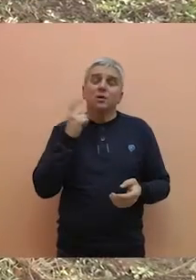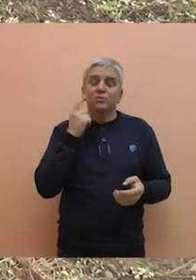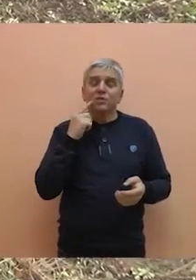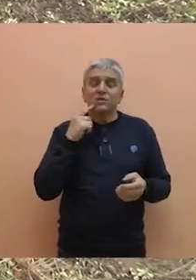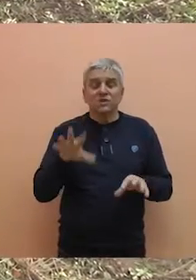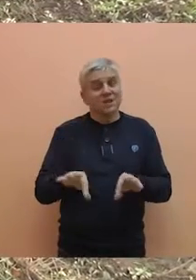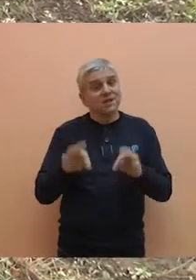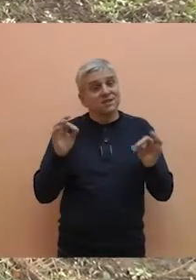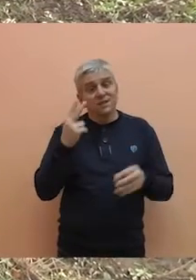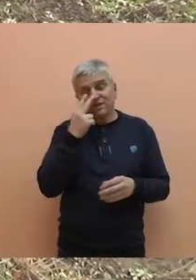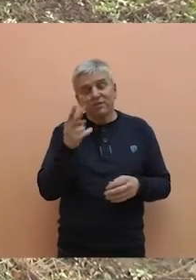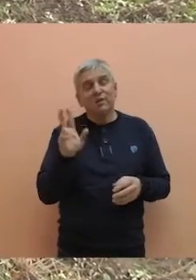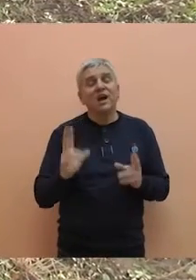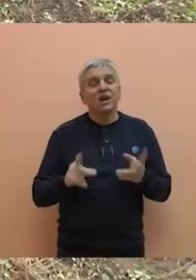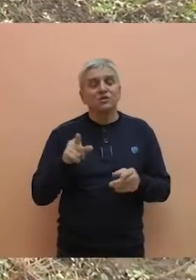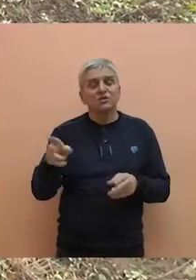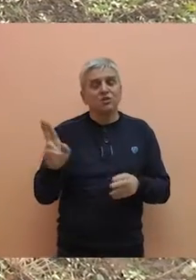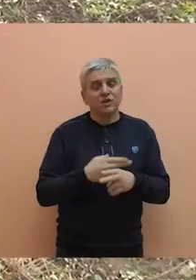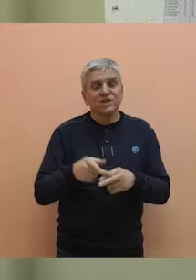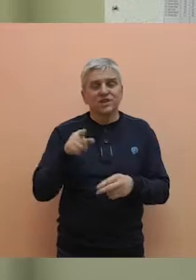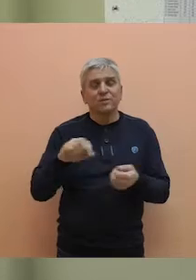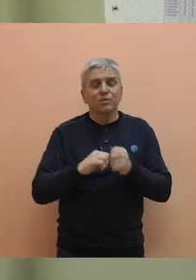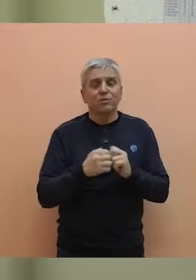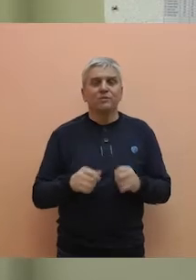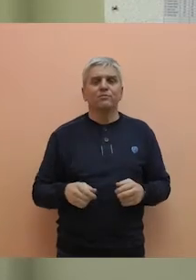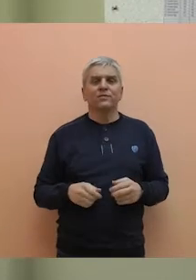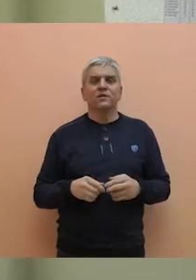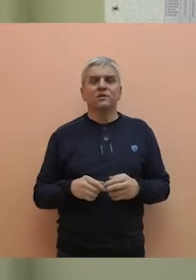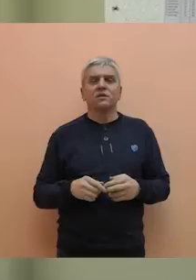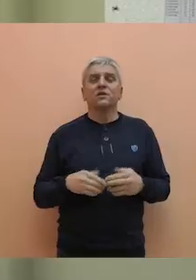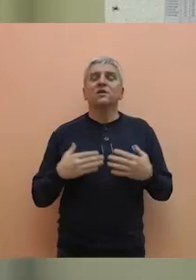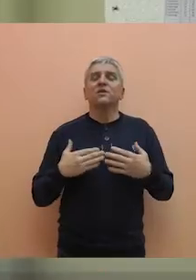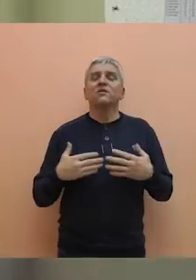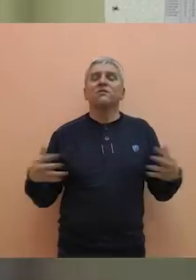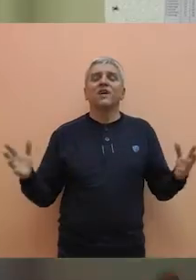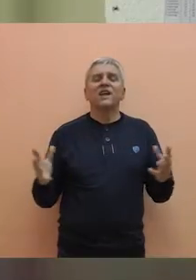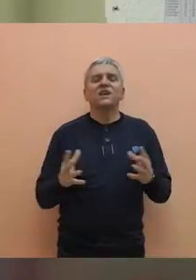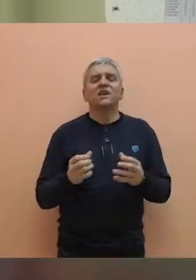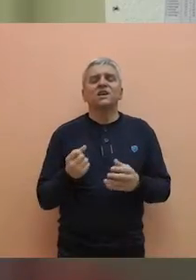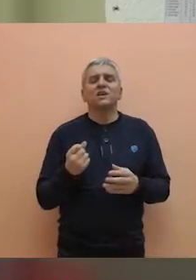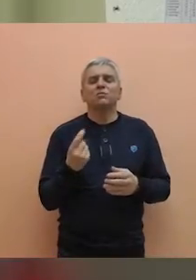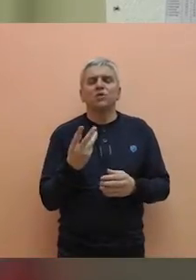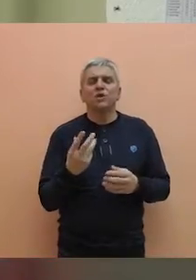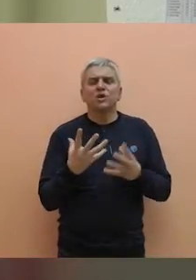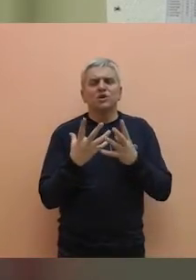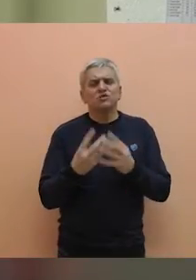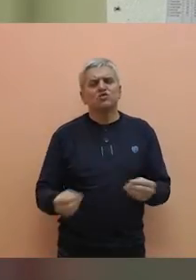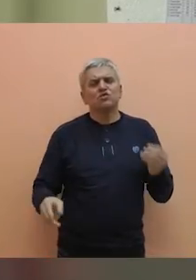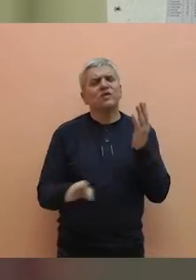pokušali smo da saznamo kako će se ovaj problem rešiti. Poznatno nam je da ima problem veliki broj suvih stabala